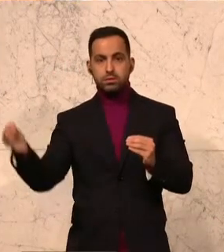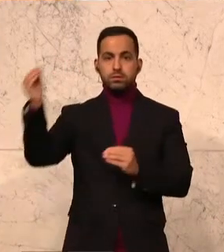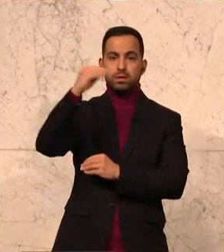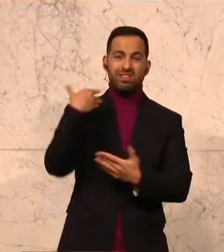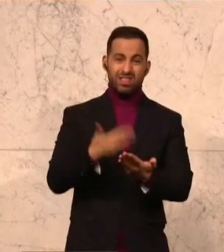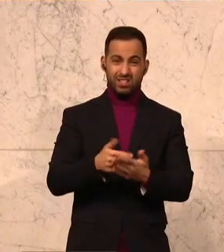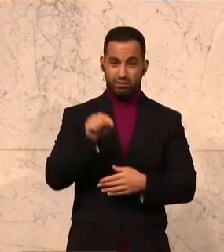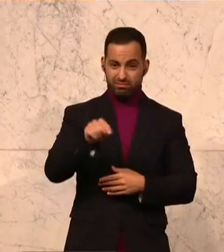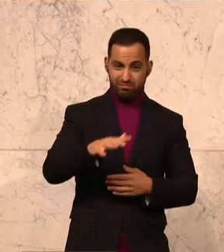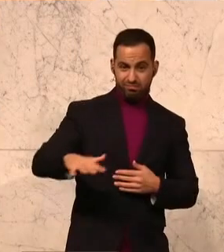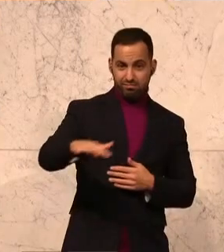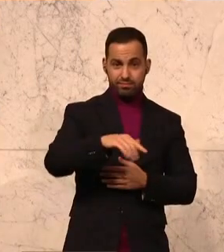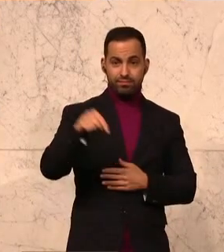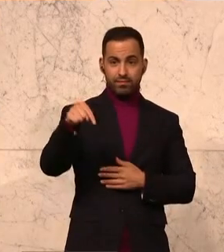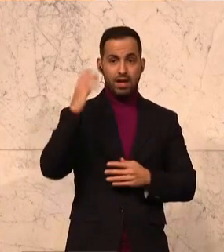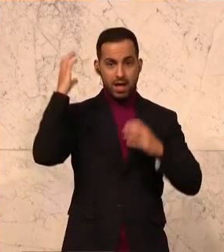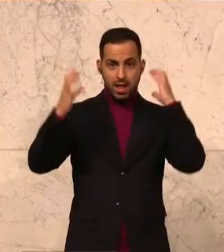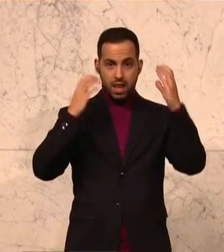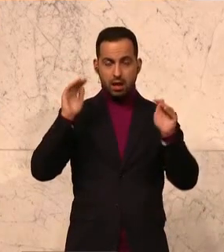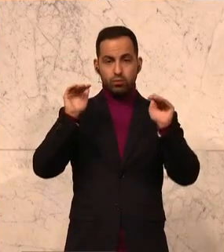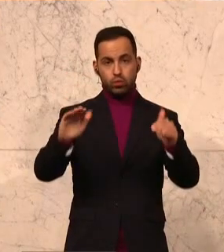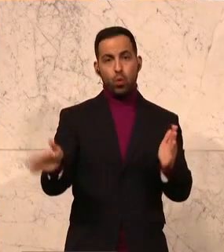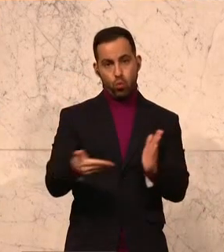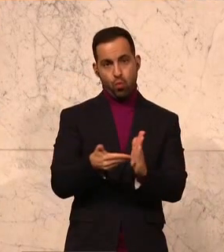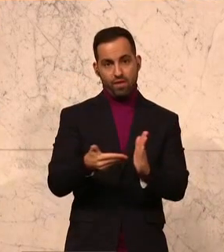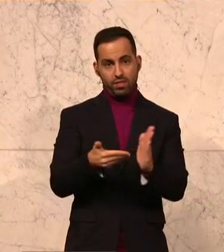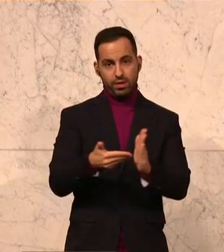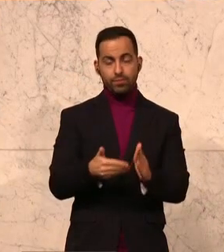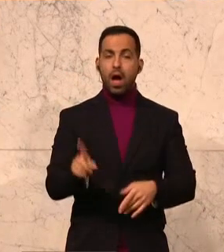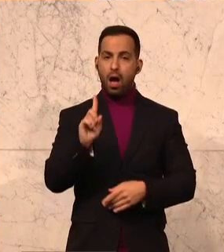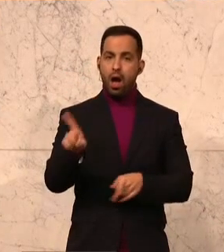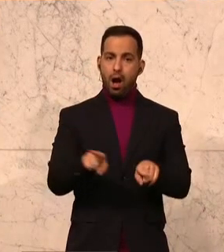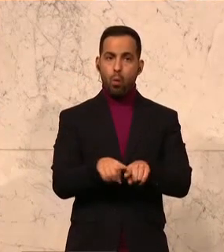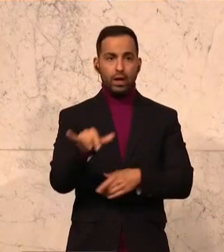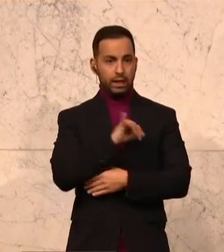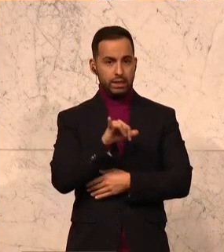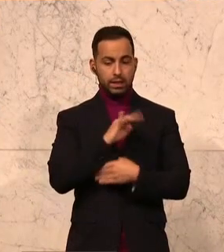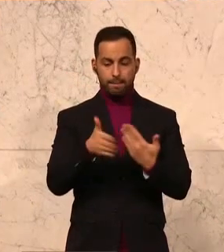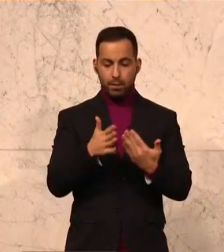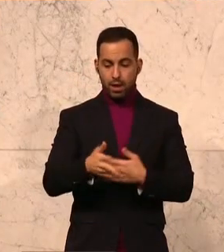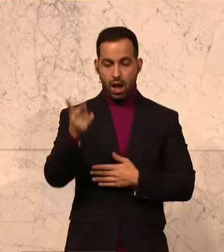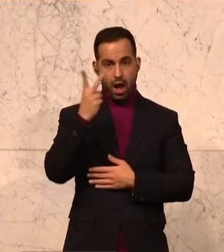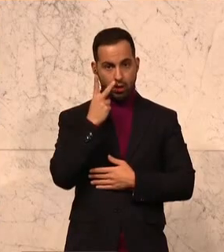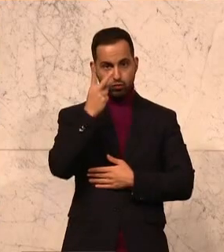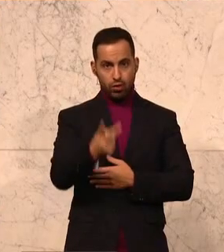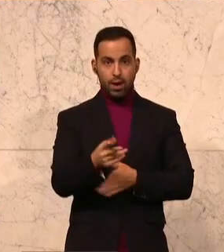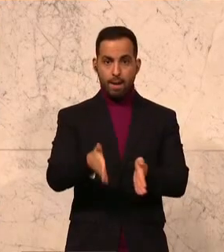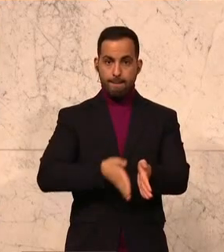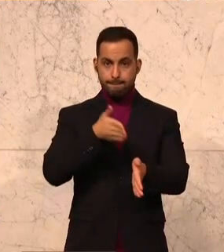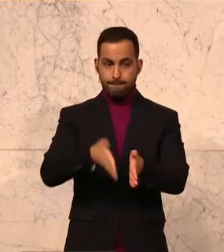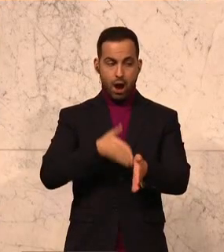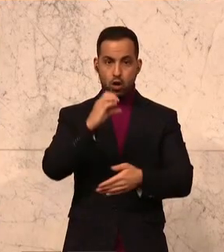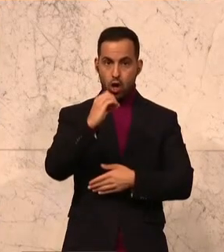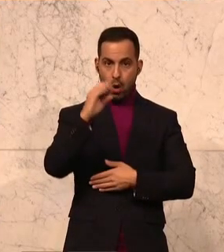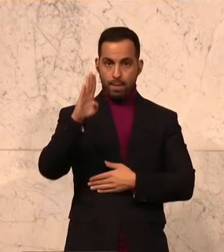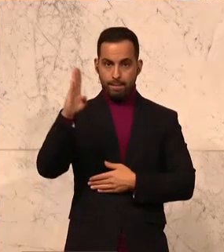gerade dort jetzt Lärmschutz notwendig. Und das Interessante, wenn man sich dann anschaut, die Bahn ist ja, die